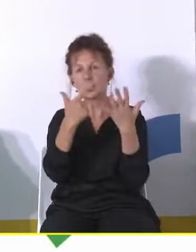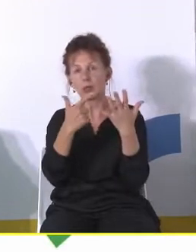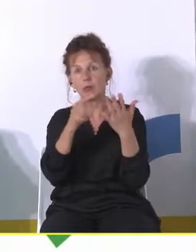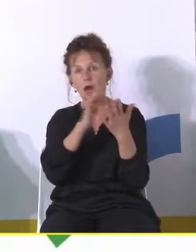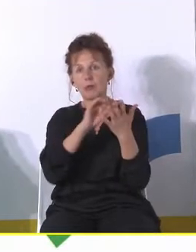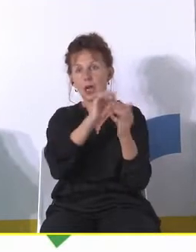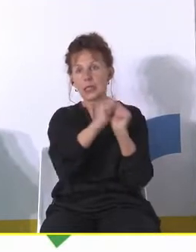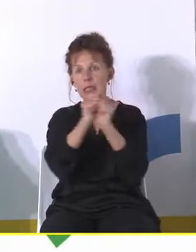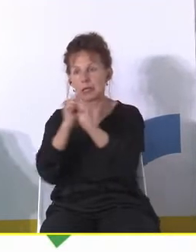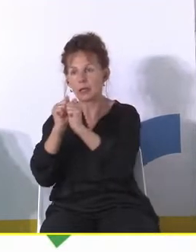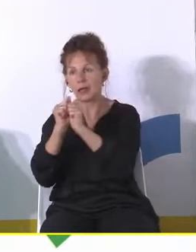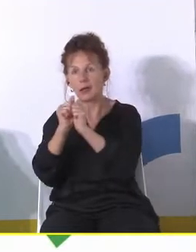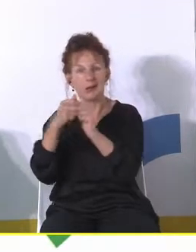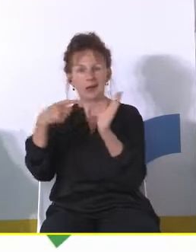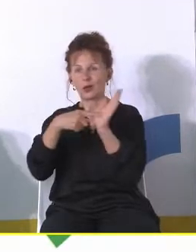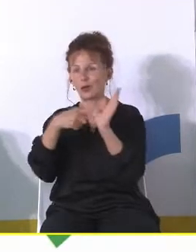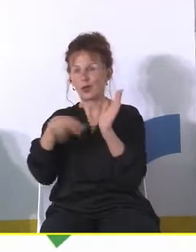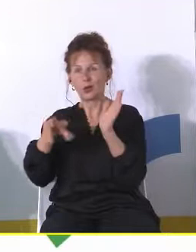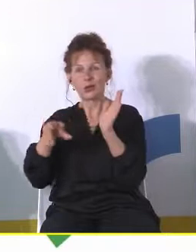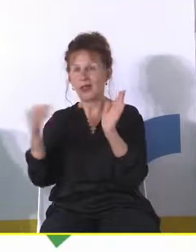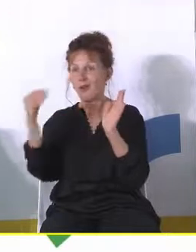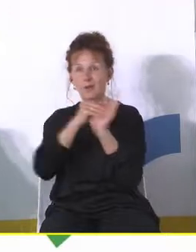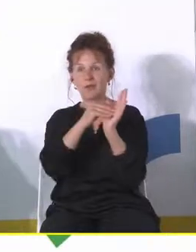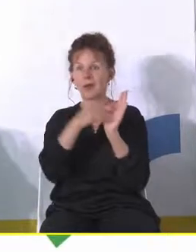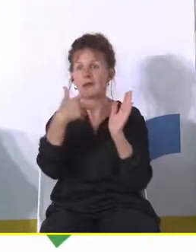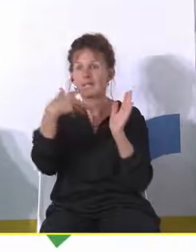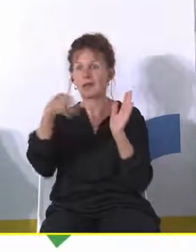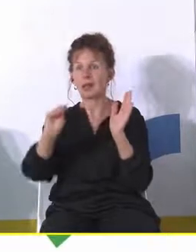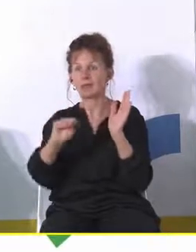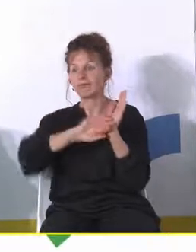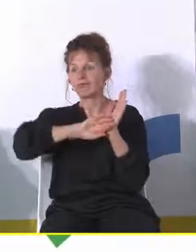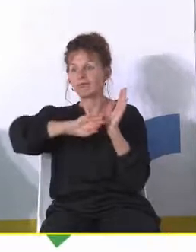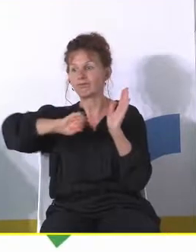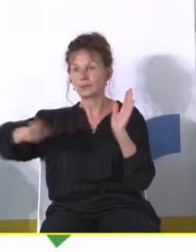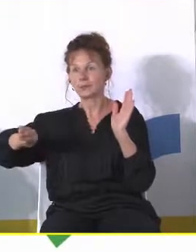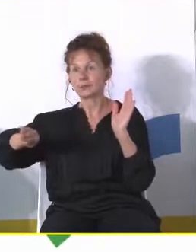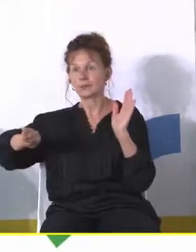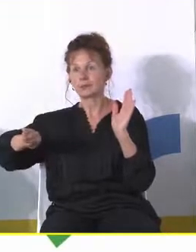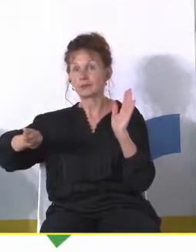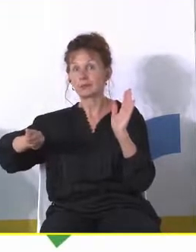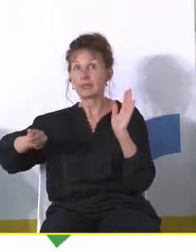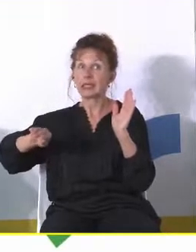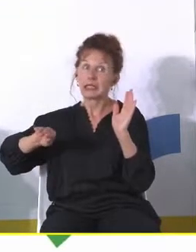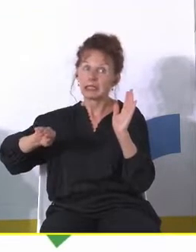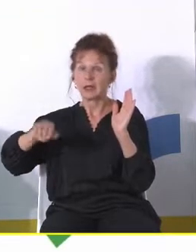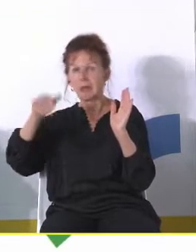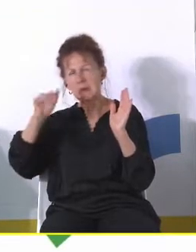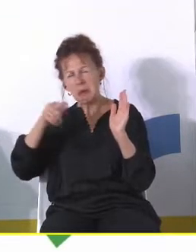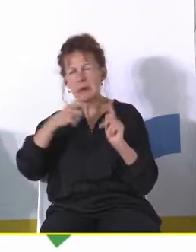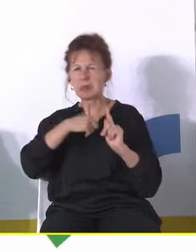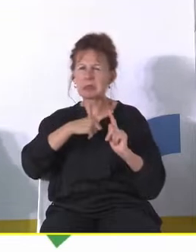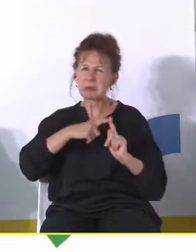okej. Który nie dotyczy rodziny? Tak patrzą. No w zasadzie wszystkie dotyczą. No może cmentarze.